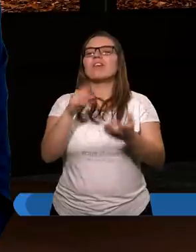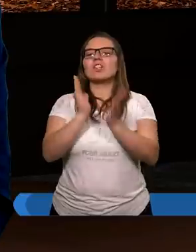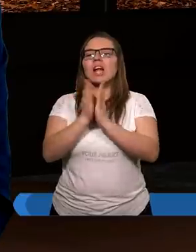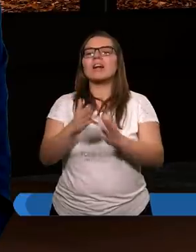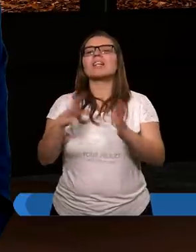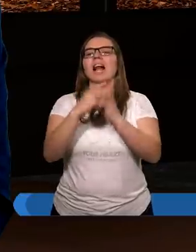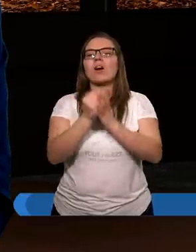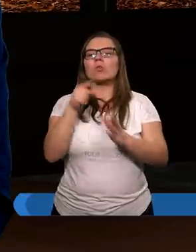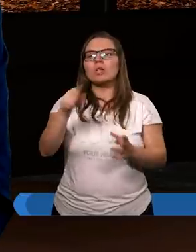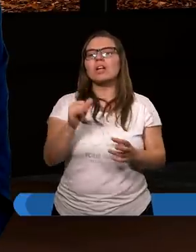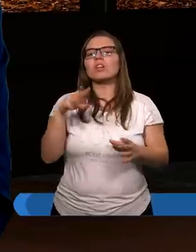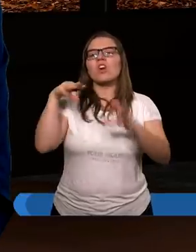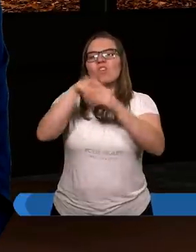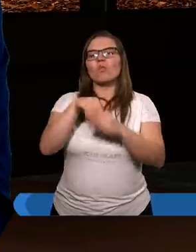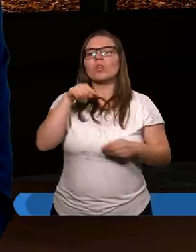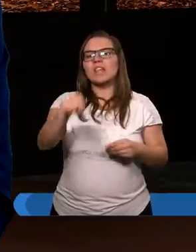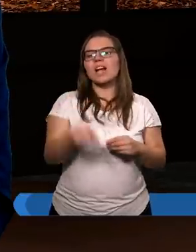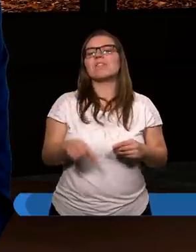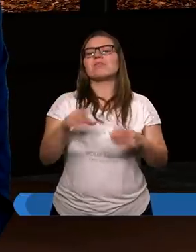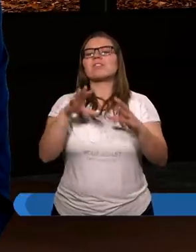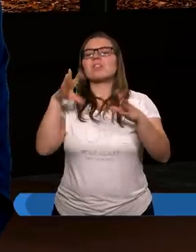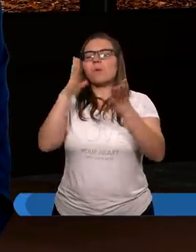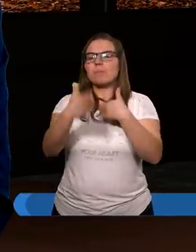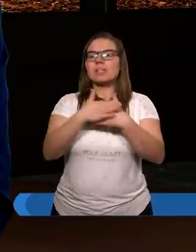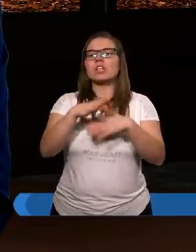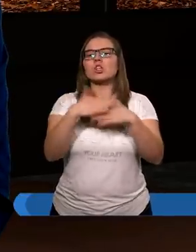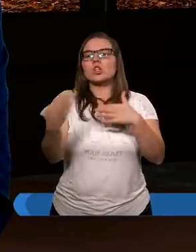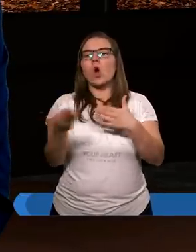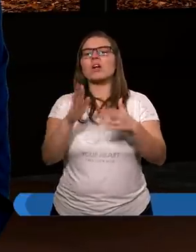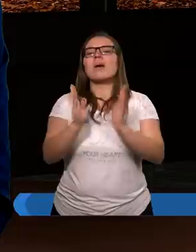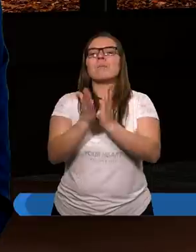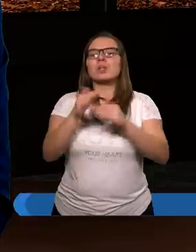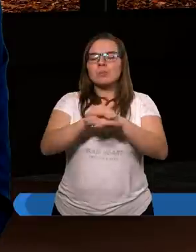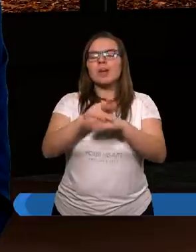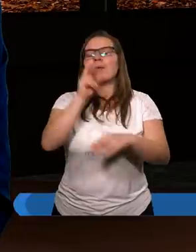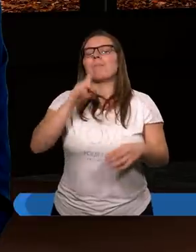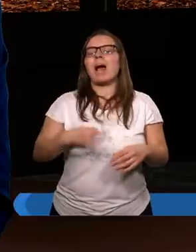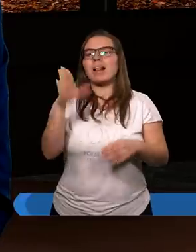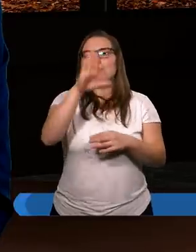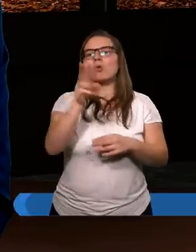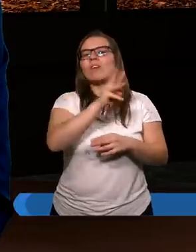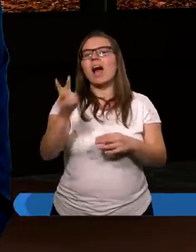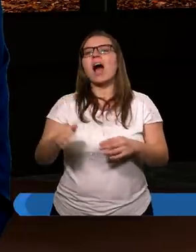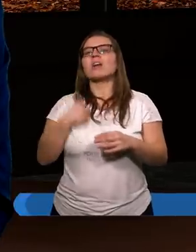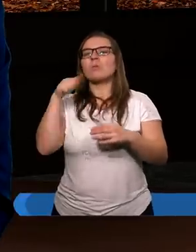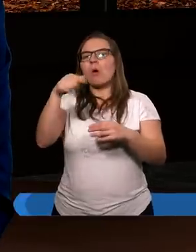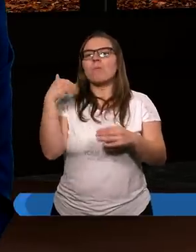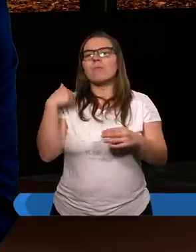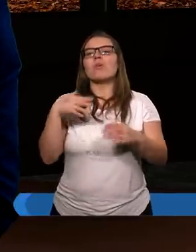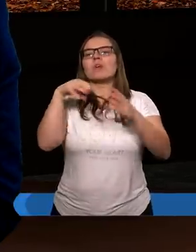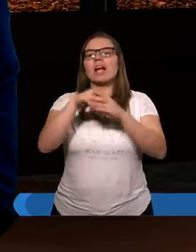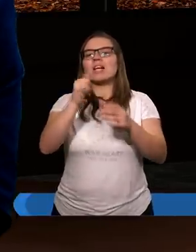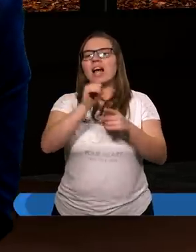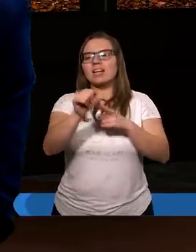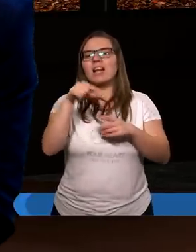księgi zakonu tego i włóżcie je, przy stronie do skrzyni przymierza Pana Boga Waszego, aby tam były przeciwko